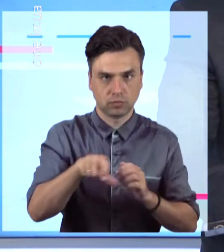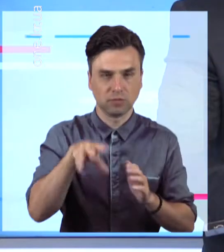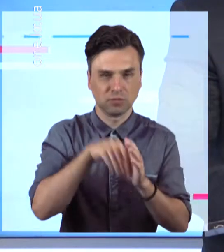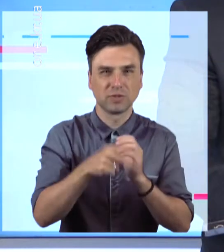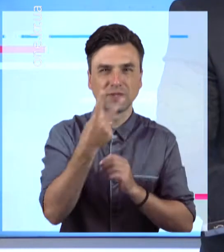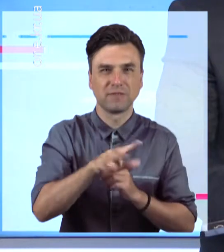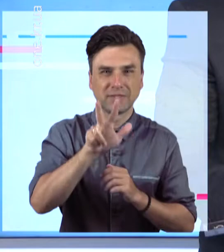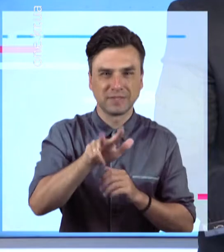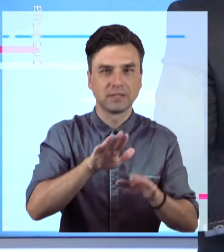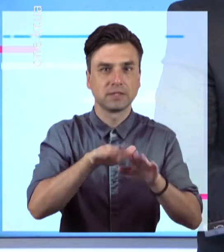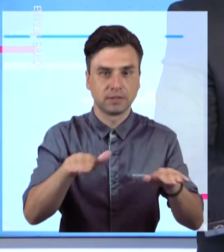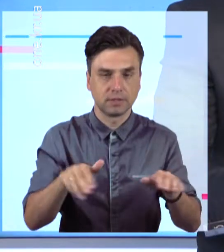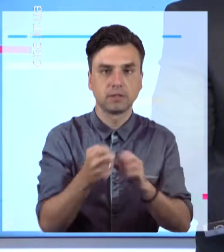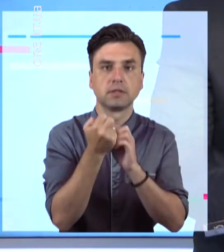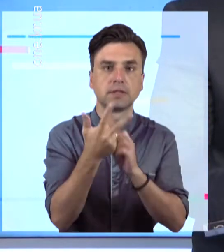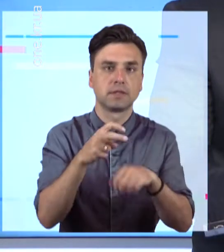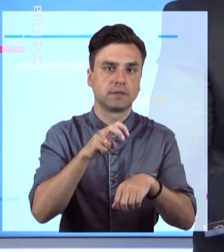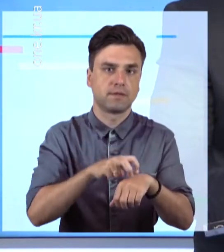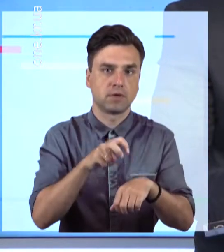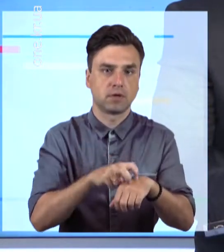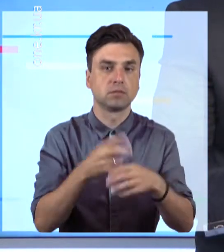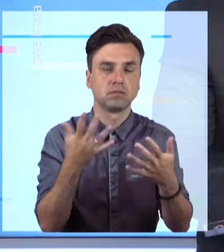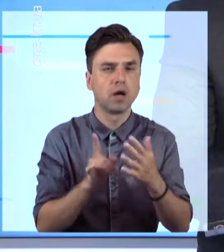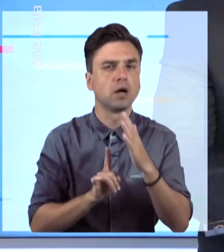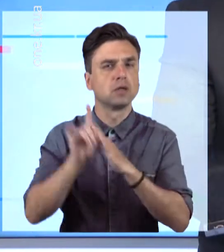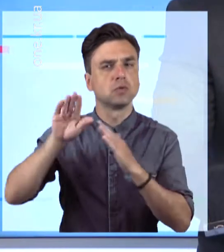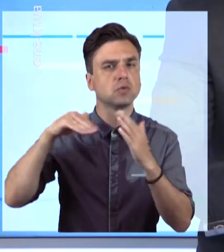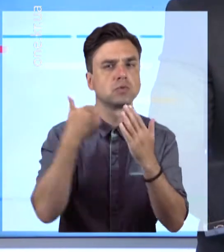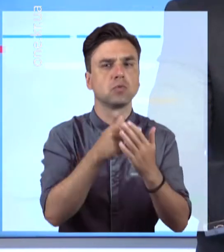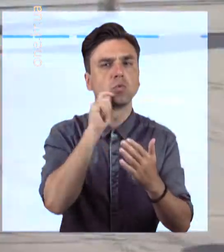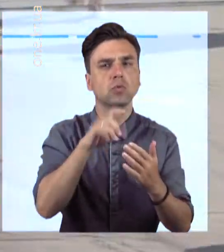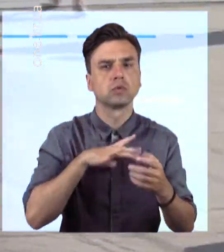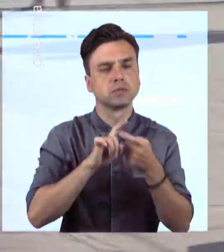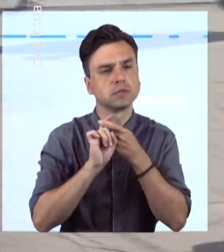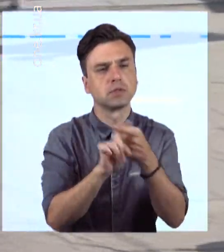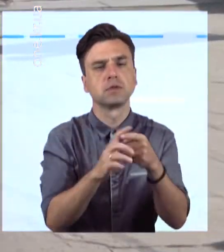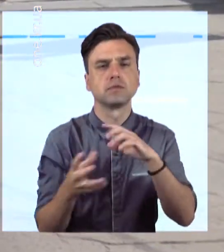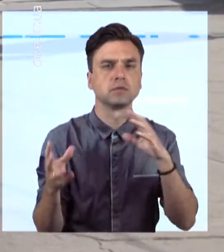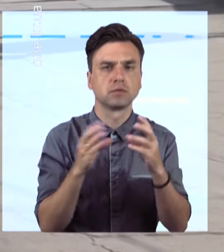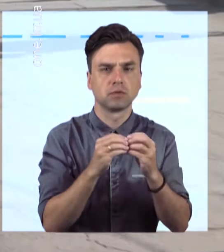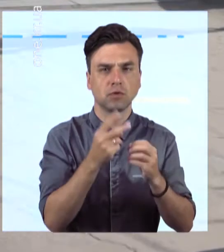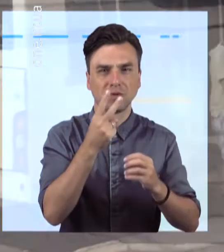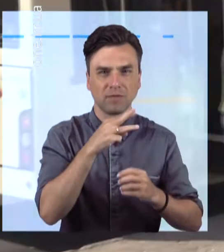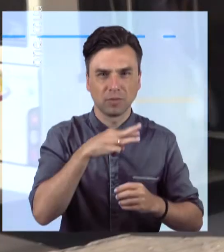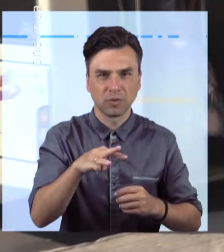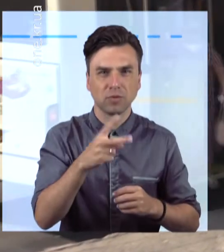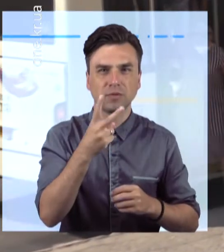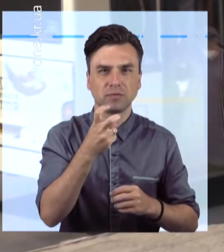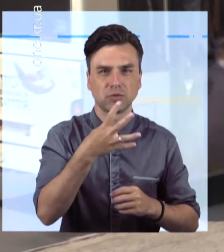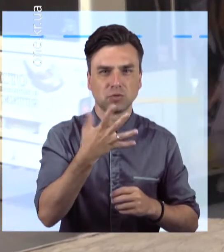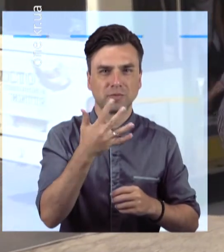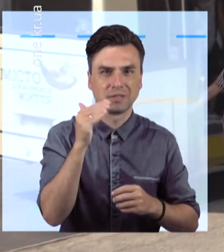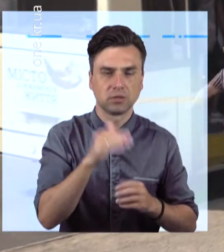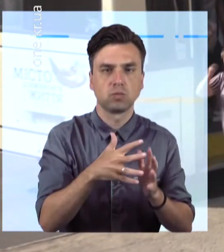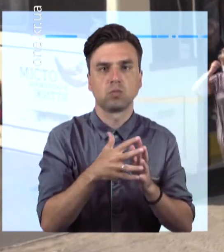та 13 медиків. Таким чином, загальна статистика ковід-хворих з початку епідемії в країні становить більше 2 мільйонів 245